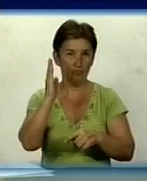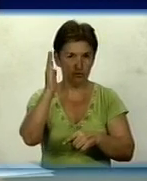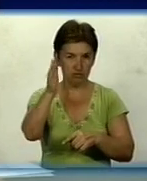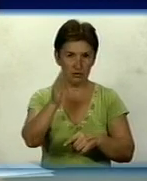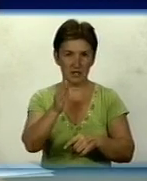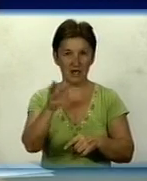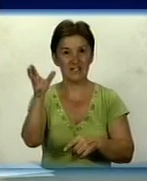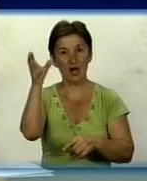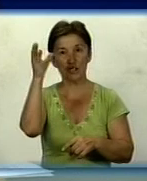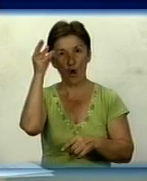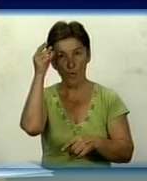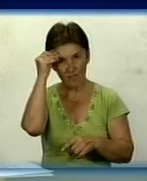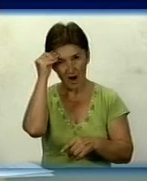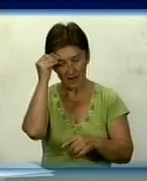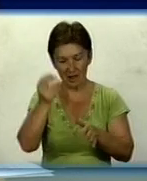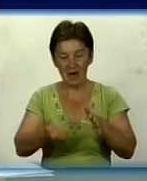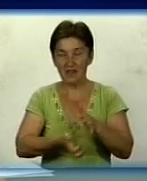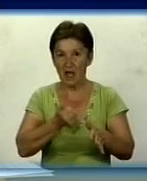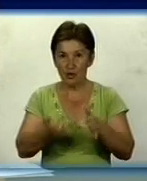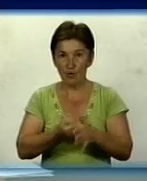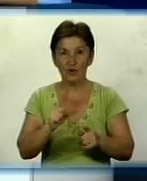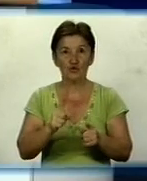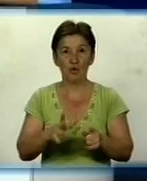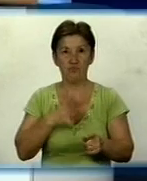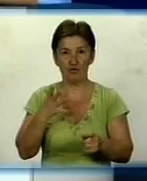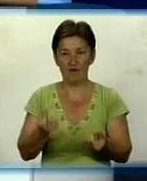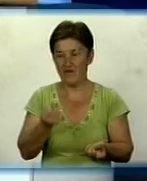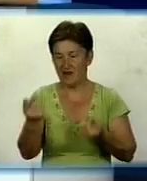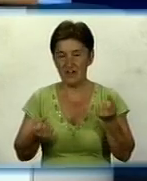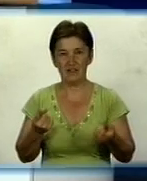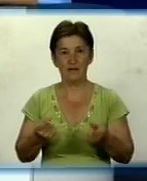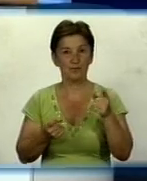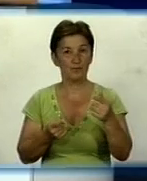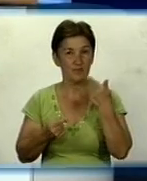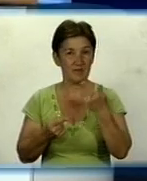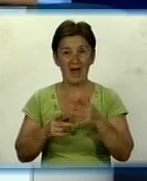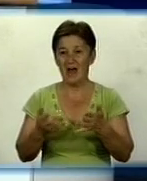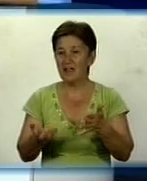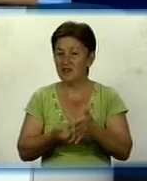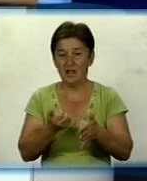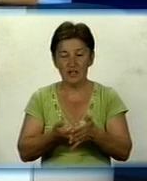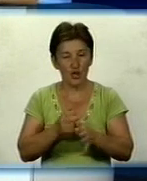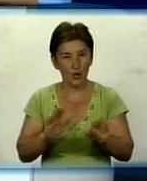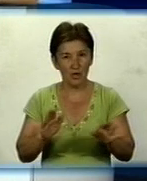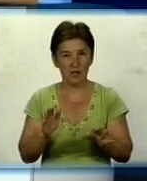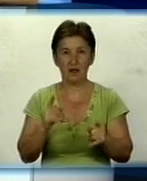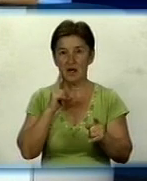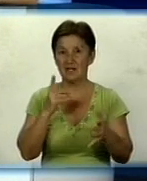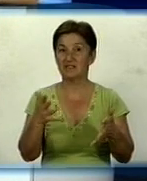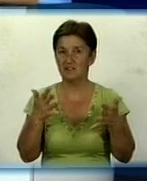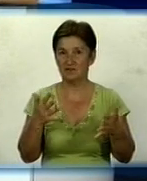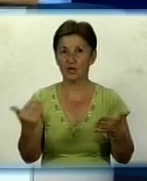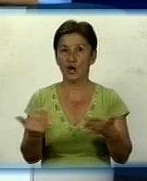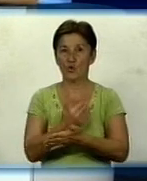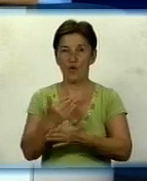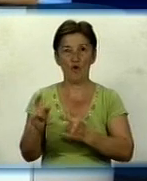урахуванням тих недоліків, які було виявлено? Так, справа в тім, що це не зовсім недоліки. Ми, звісно, отримали нову